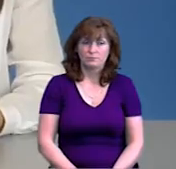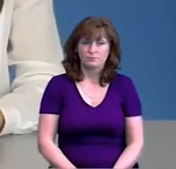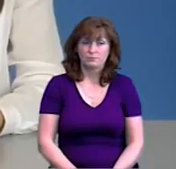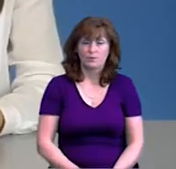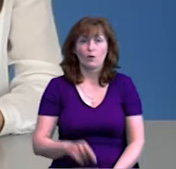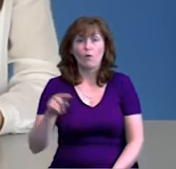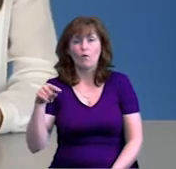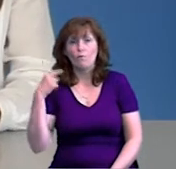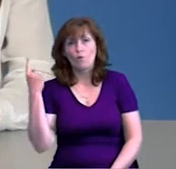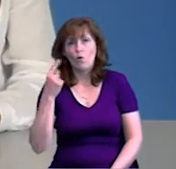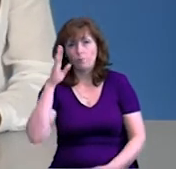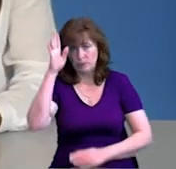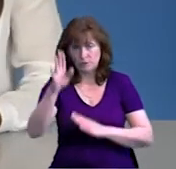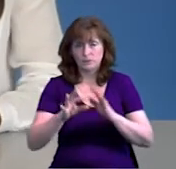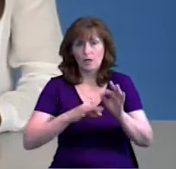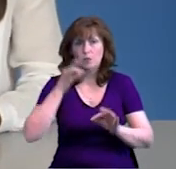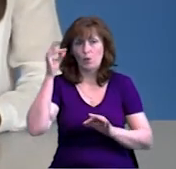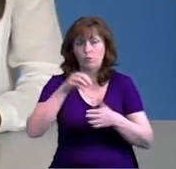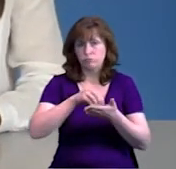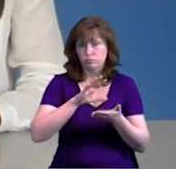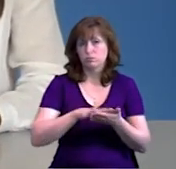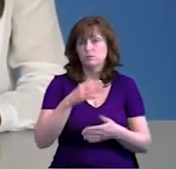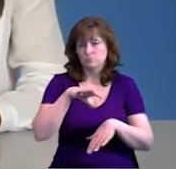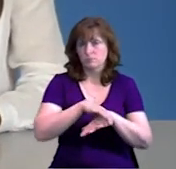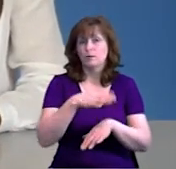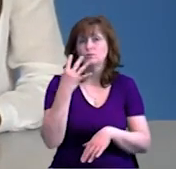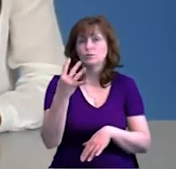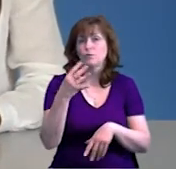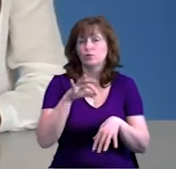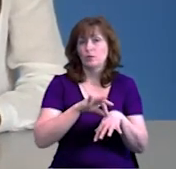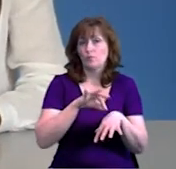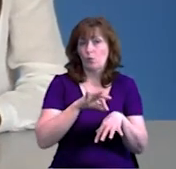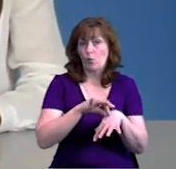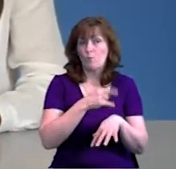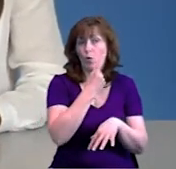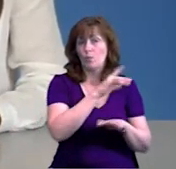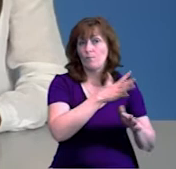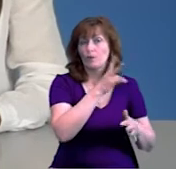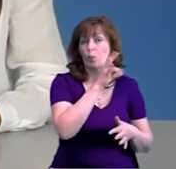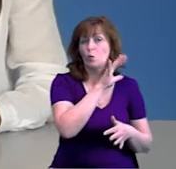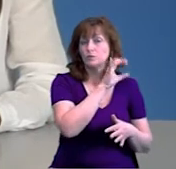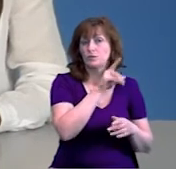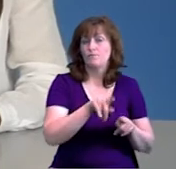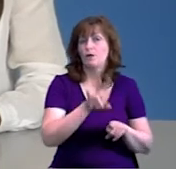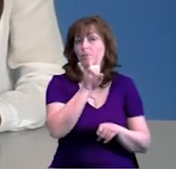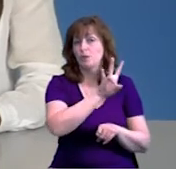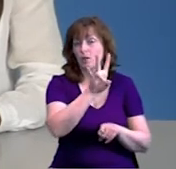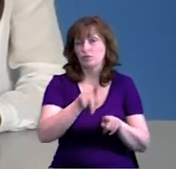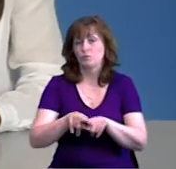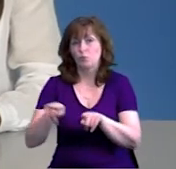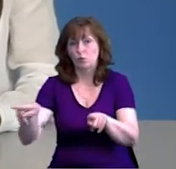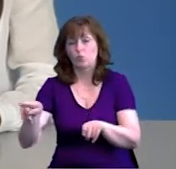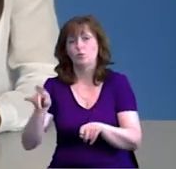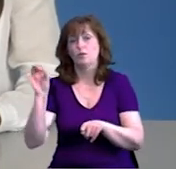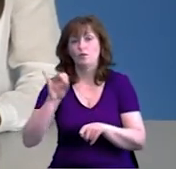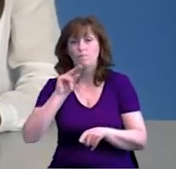В області за добу у чотирьох людей підтвердили COVID-19. По одному випадку у Носівському, Ніжинському, Прилуцькому районах та у